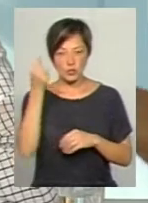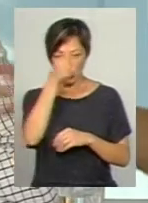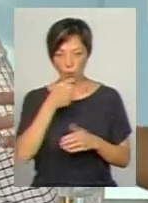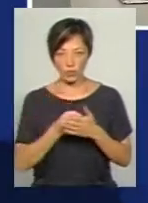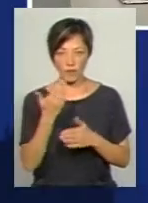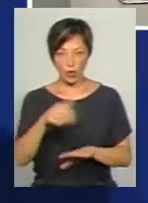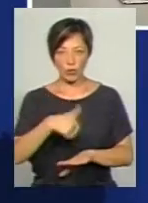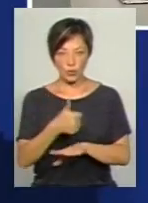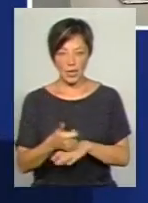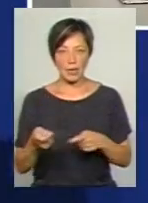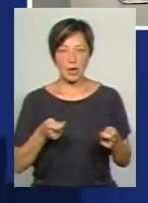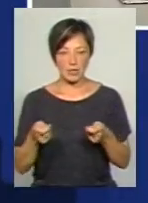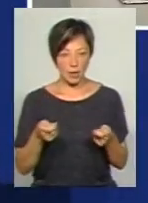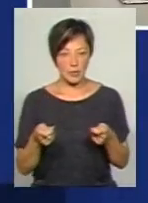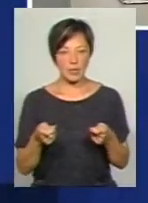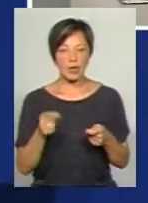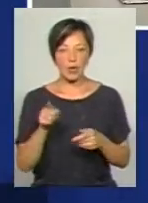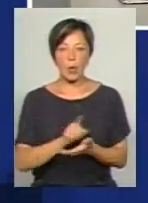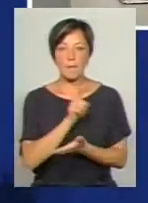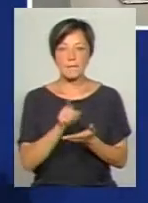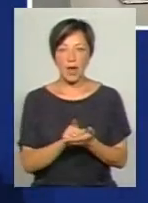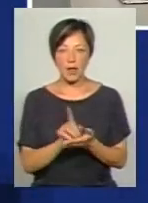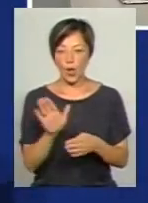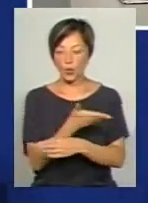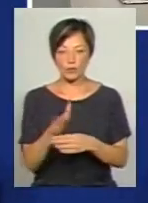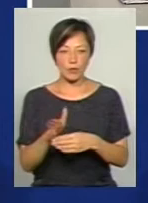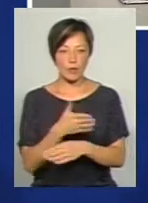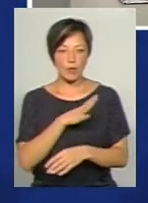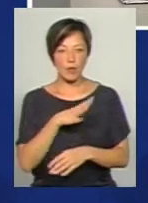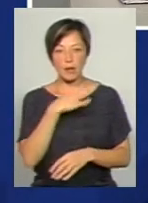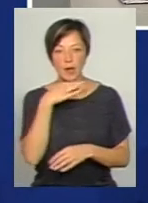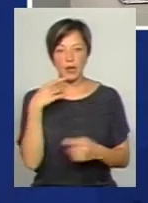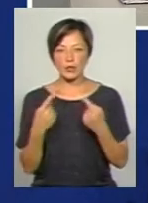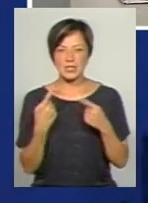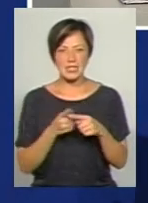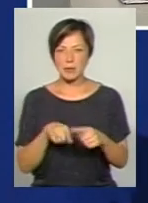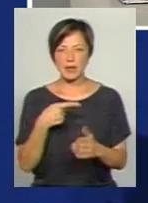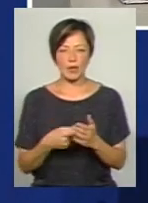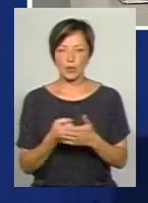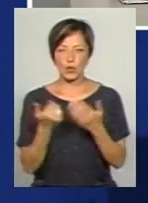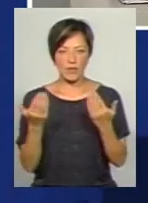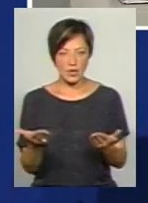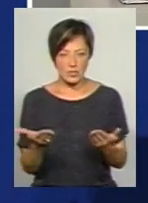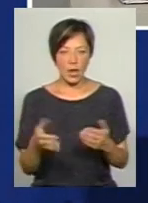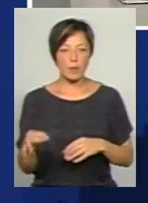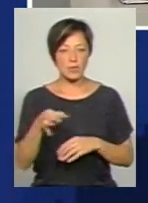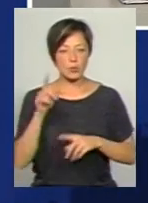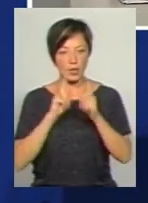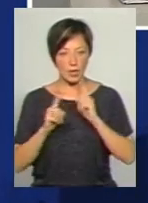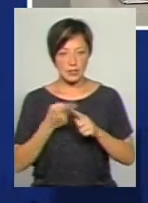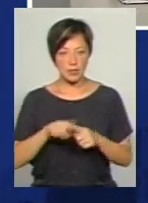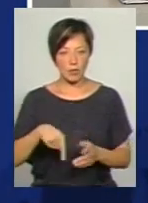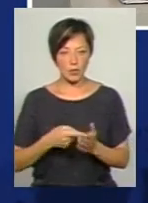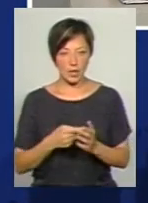того, як ви очоли департамент, його мали розформувати, було багато розмов. Я розумію, це питання не до вас, бо це питання до обласної ради, бо це